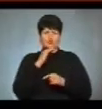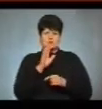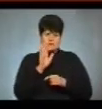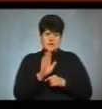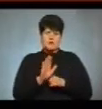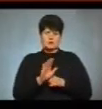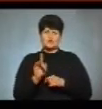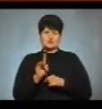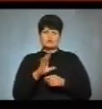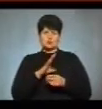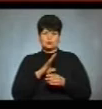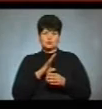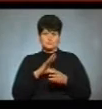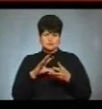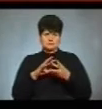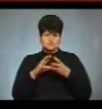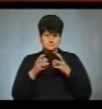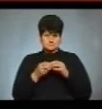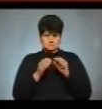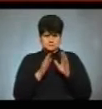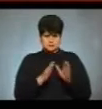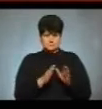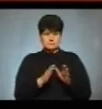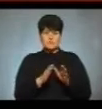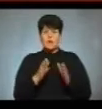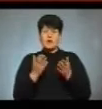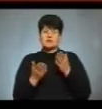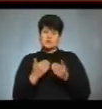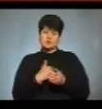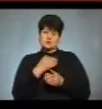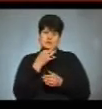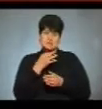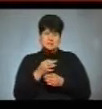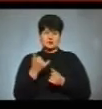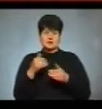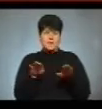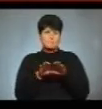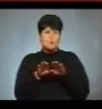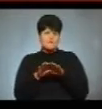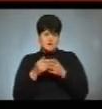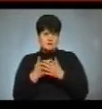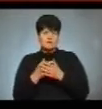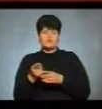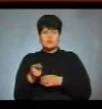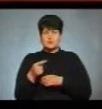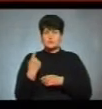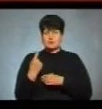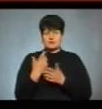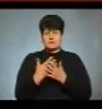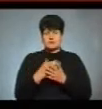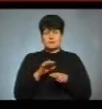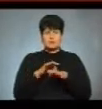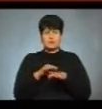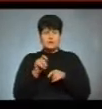були репрезентативними ці дані. Але хочу сказати, для порівняння, інколи по Тернопільській області ми